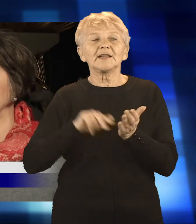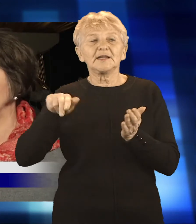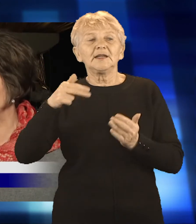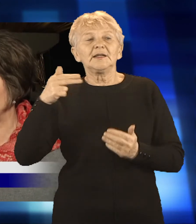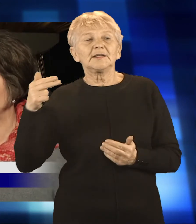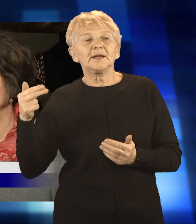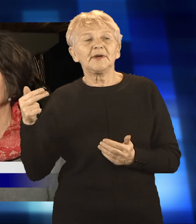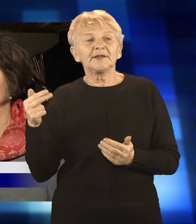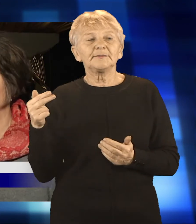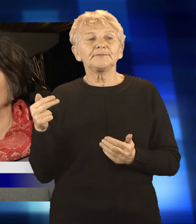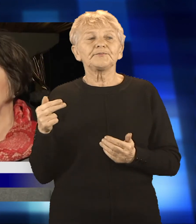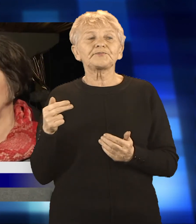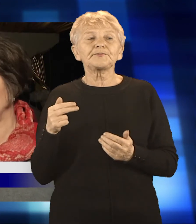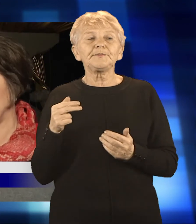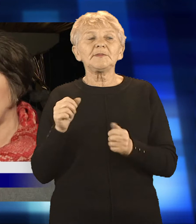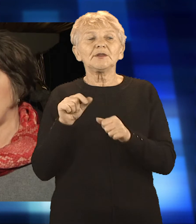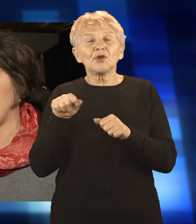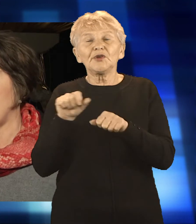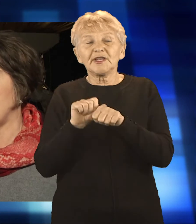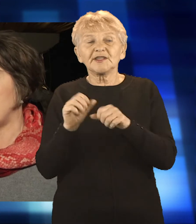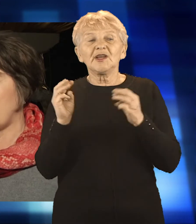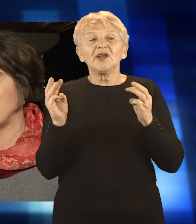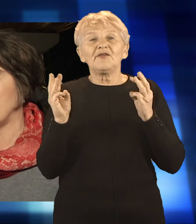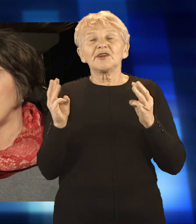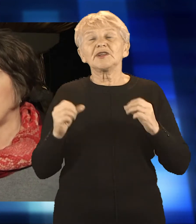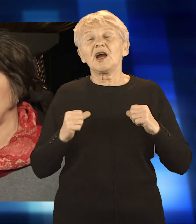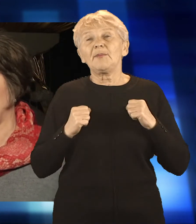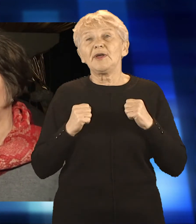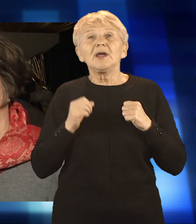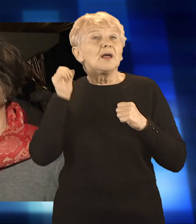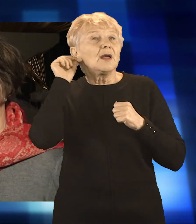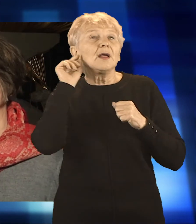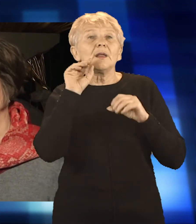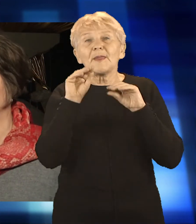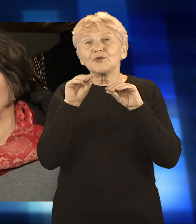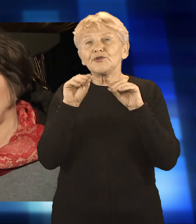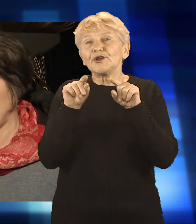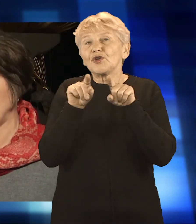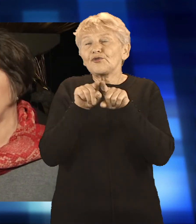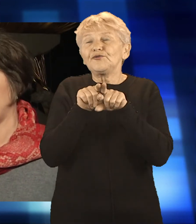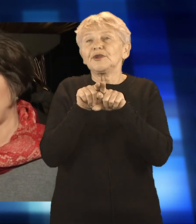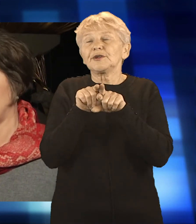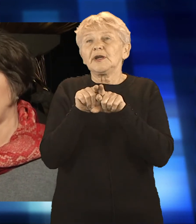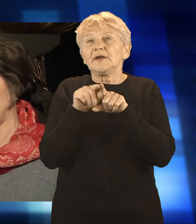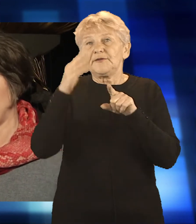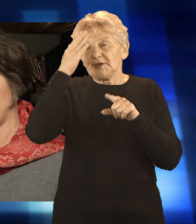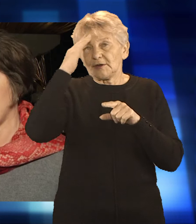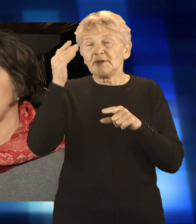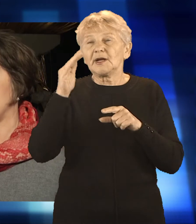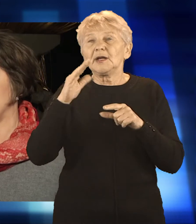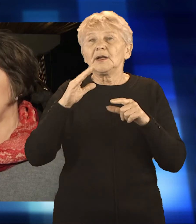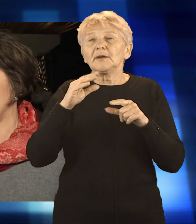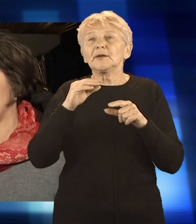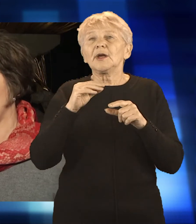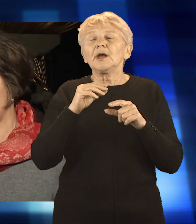konferencji, spektaklu są niezwykle istotne dla pracy nauczyciela, który styka się z dzieckiem w spektrum autyzmu.